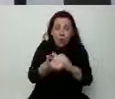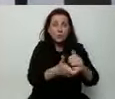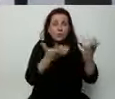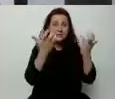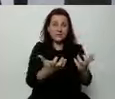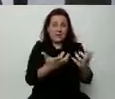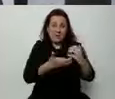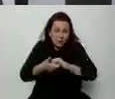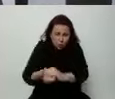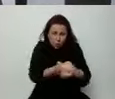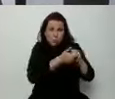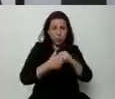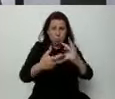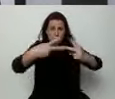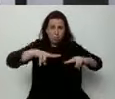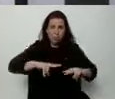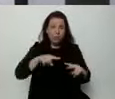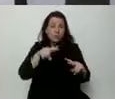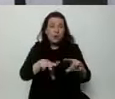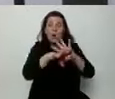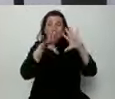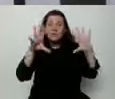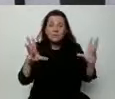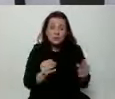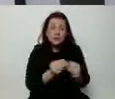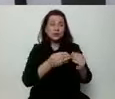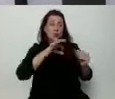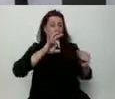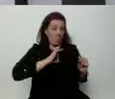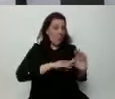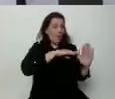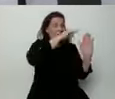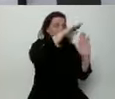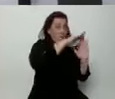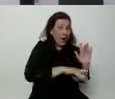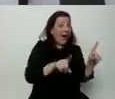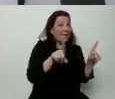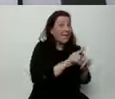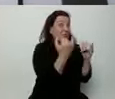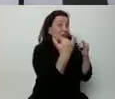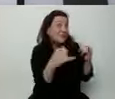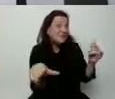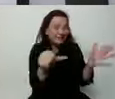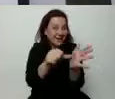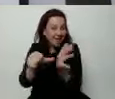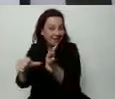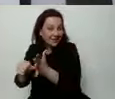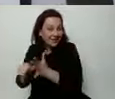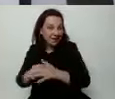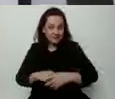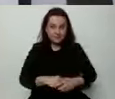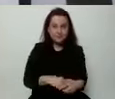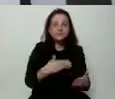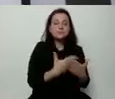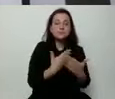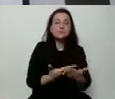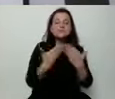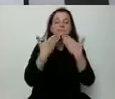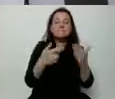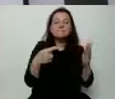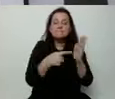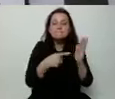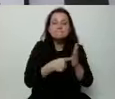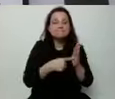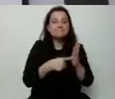wszystko treści programowe, moje, ale również innych kontrkandydatów. I właśnie poprzez to, poprzez zbudowanie